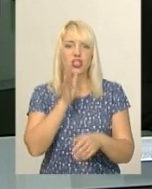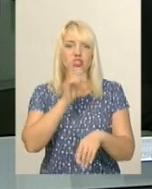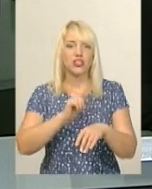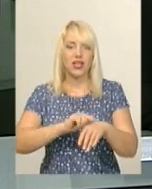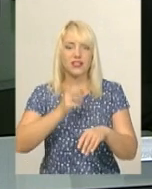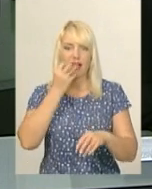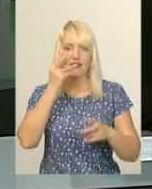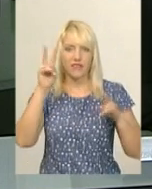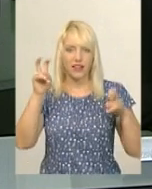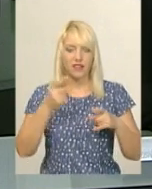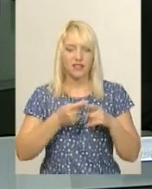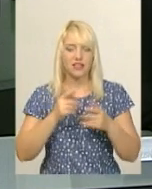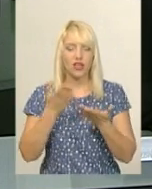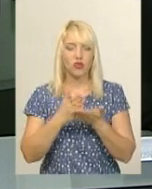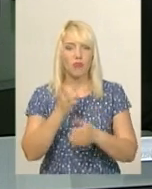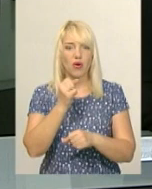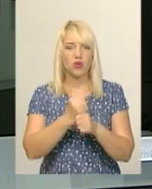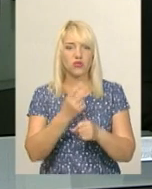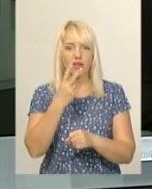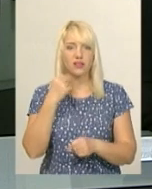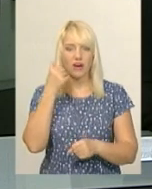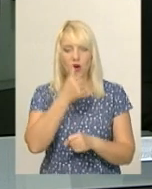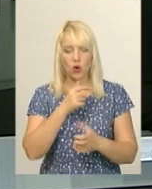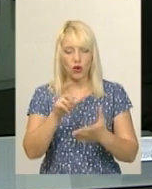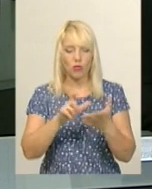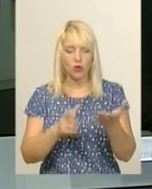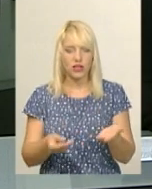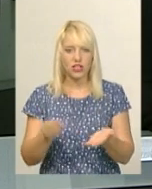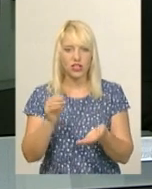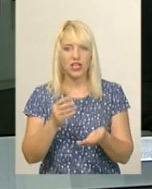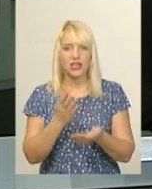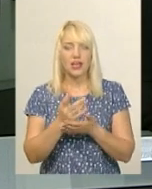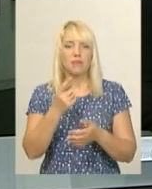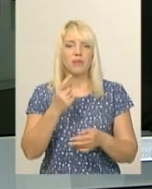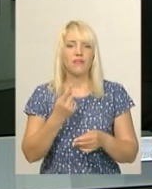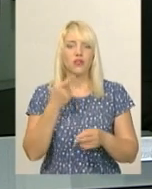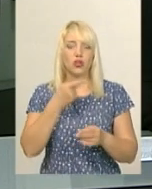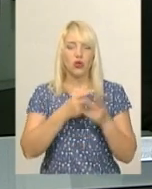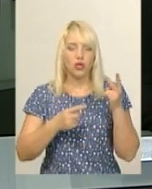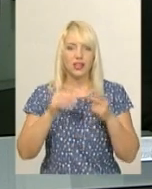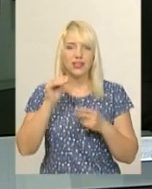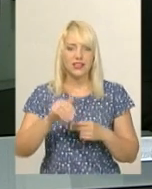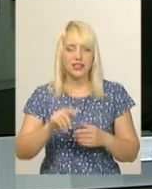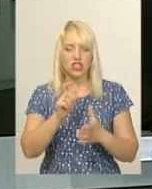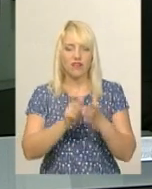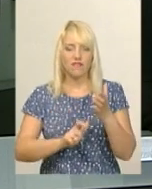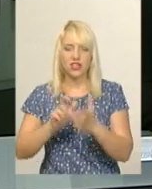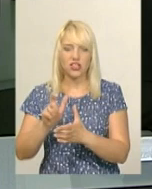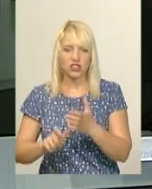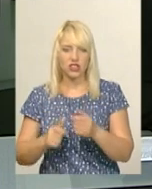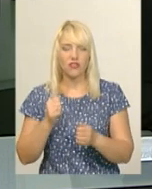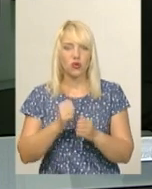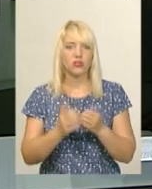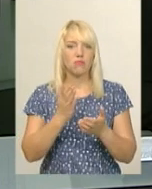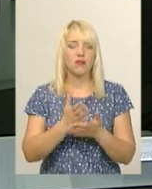працювала впродовж двох років. У поетичній збірці понад півтори сотні віршів. Твори структуровані на сім розділів. Кожен має квіткову